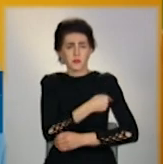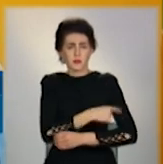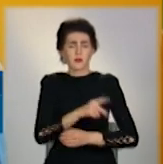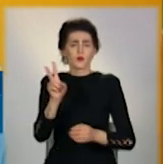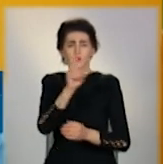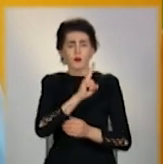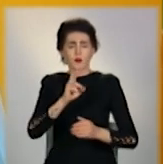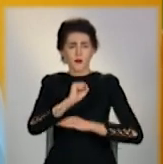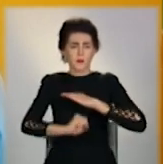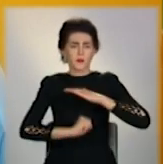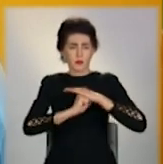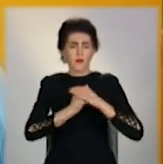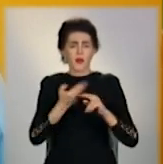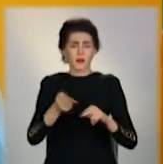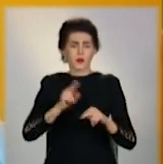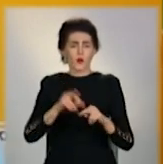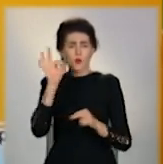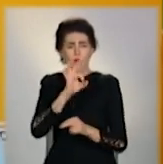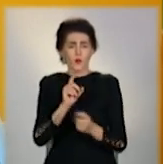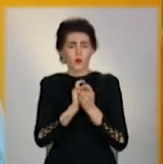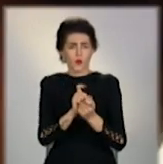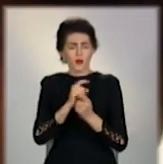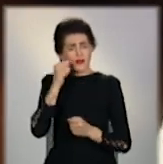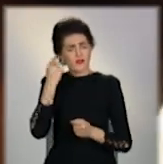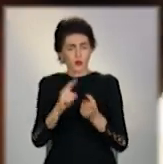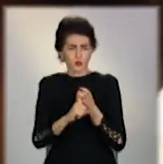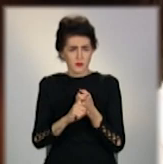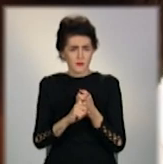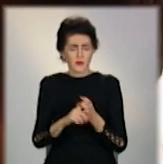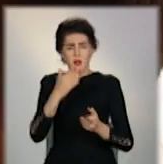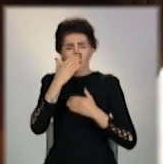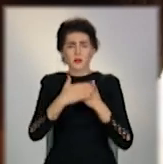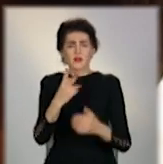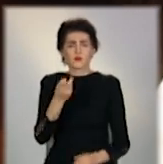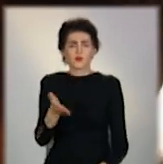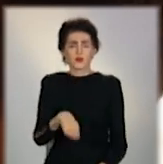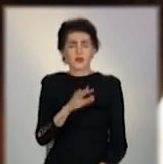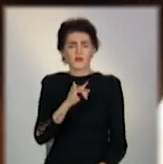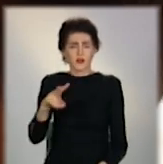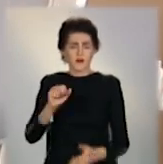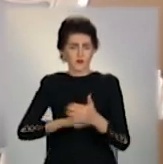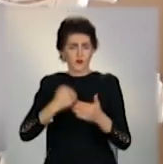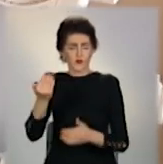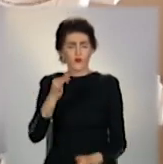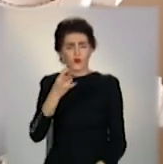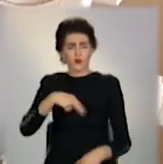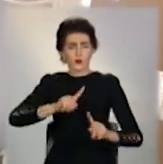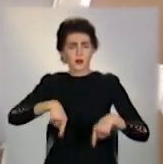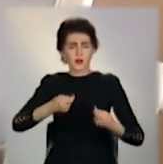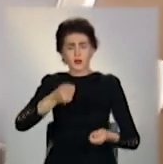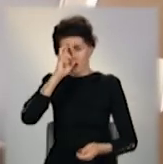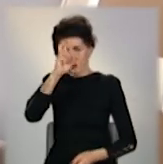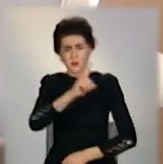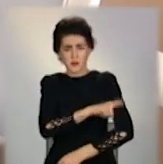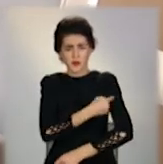медичними базами опорними при боротьбі з коронавірусом. Понад 200 апаратів ШВЛ від фонду передали державним лікарням у всіх